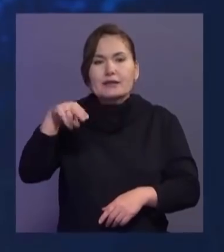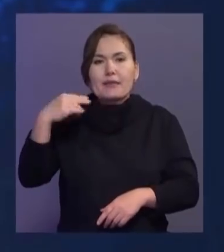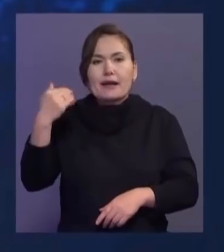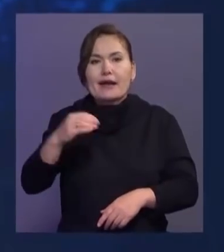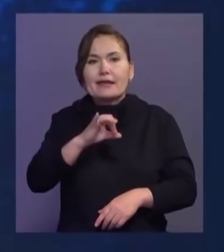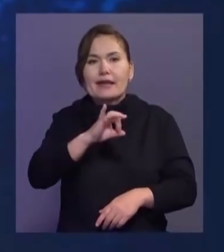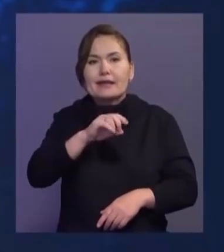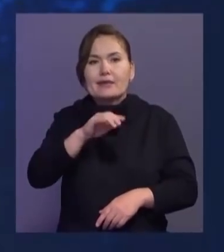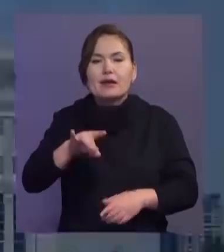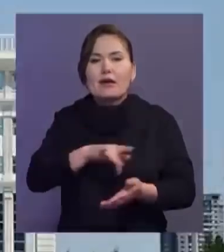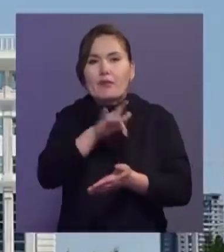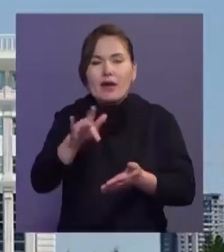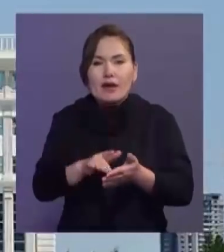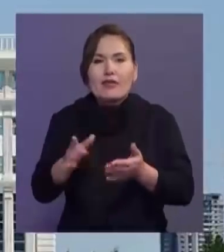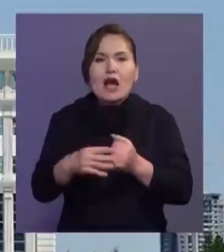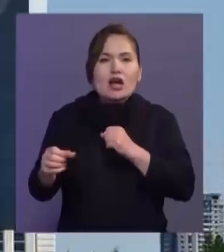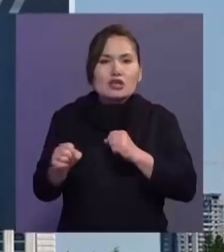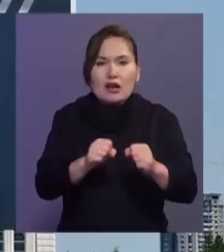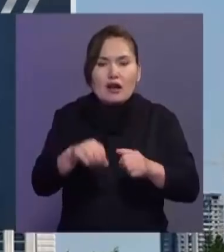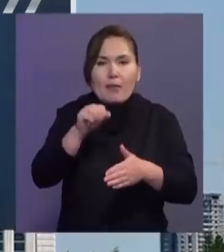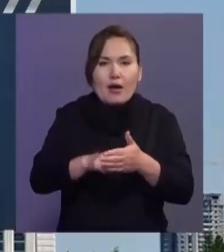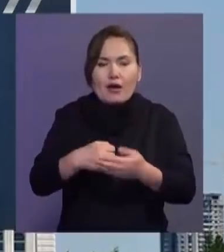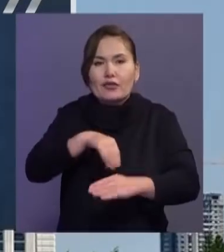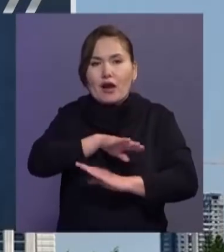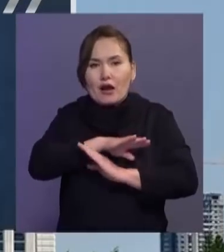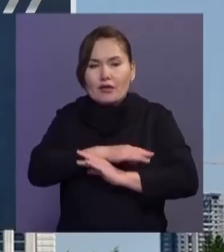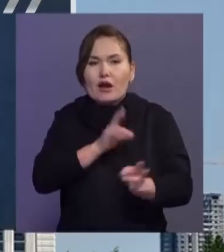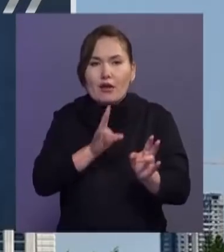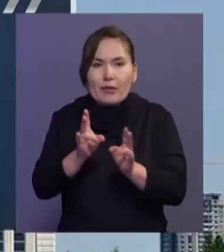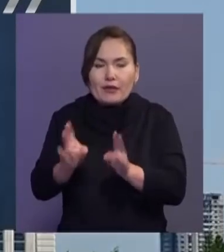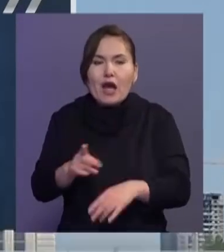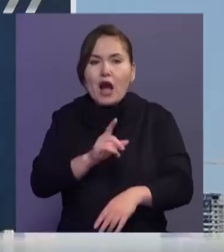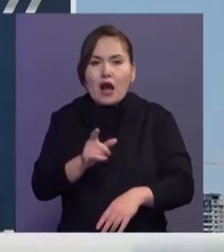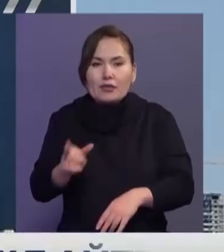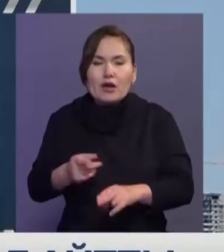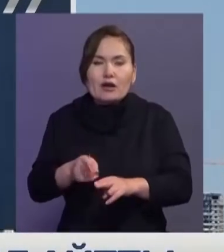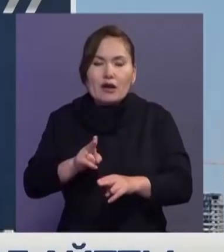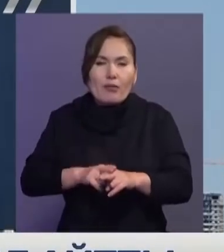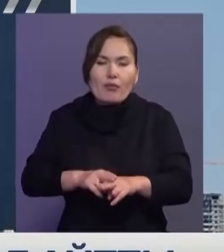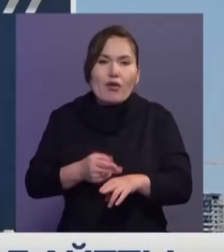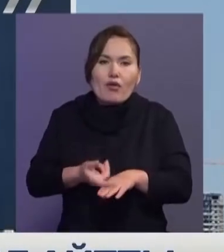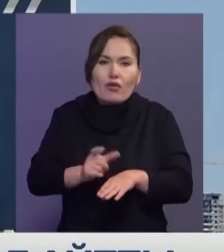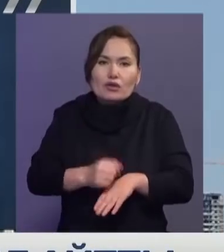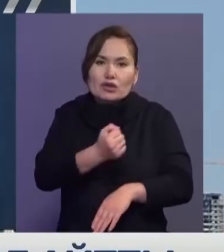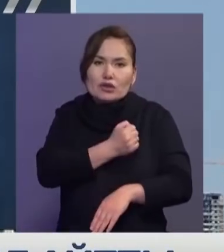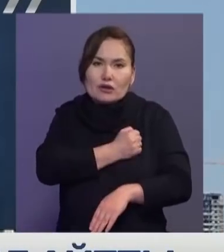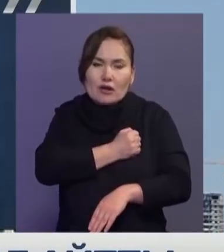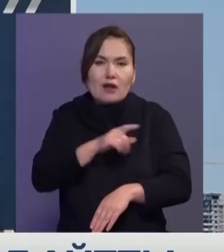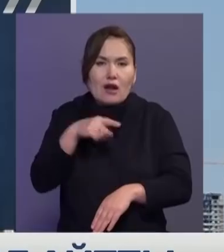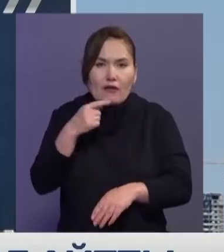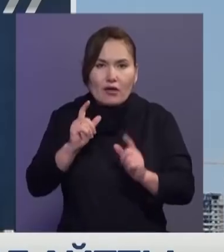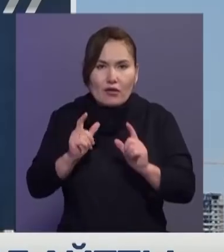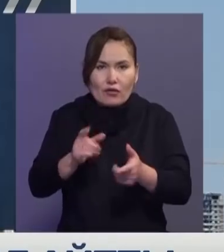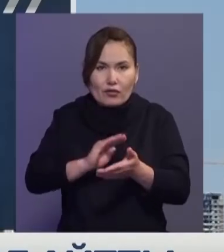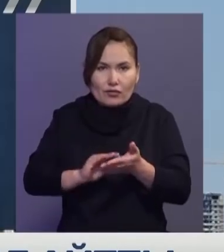Измир провинциясындағы жер сілкінісі салдарынан қайтыс болған және зардап шеккен азаматтар туралы соғыт қабарды терең күзіліспен қабыл алған